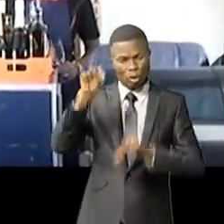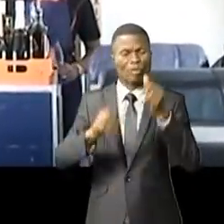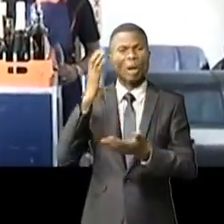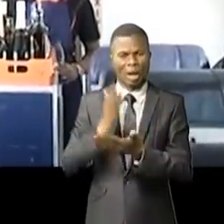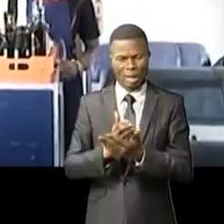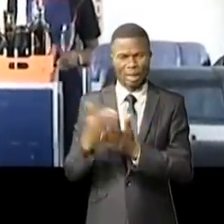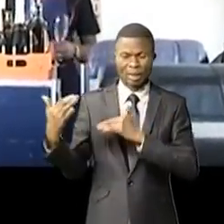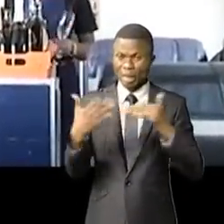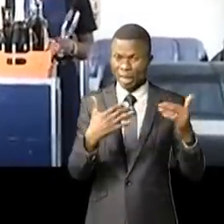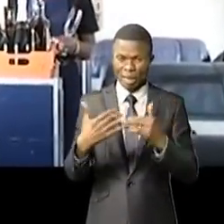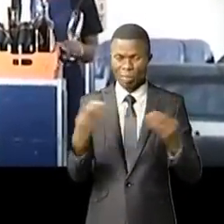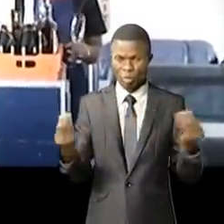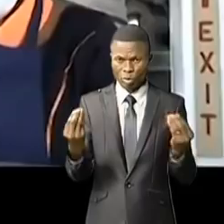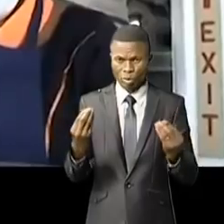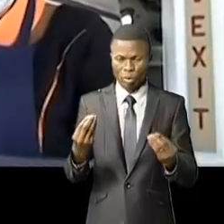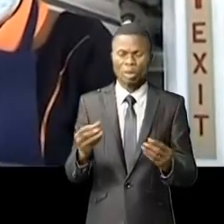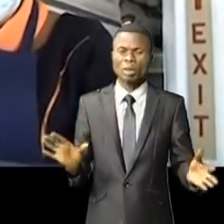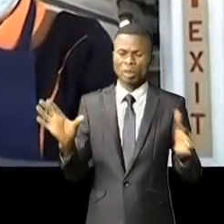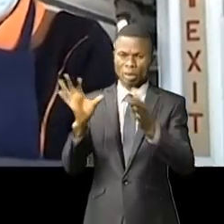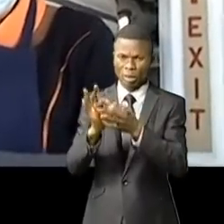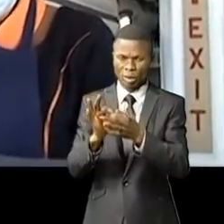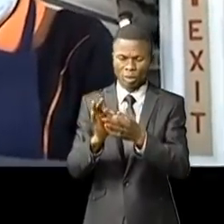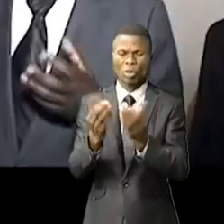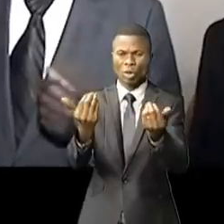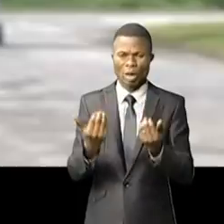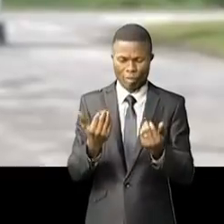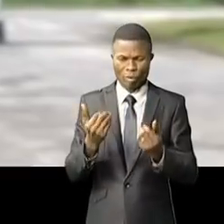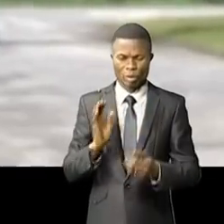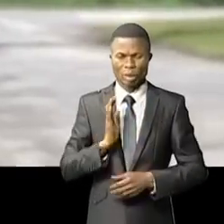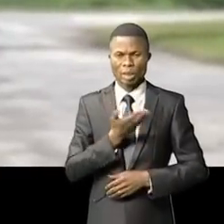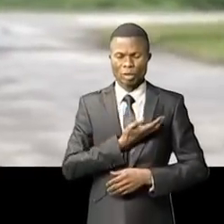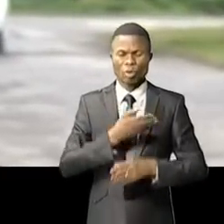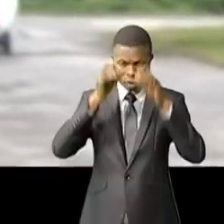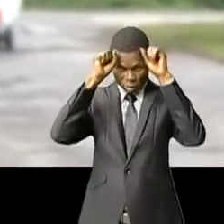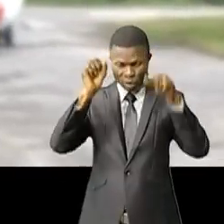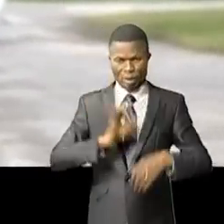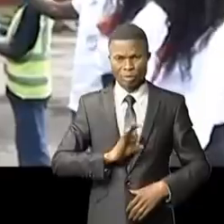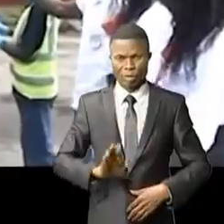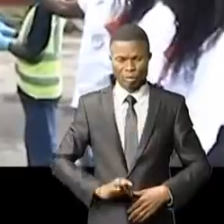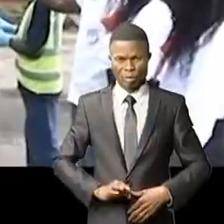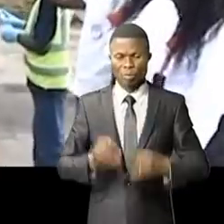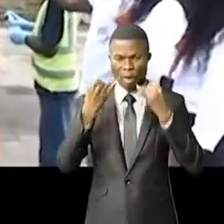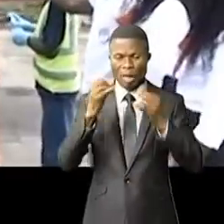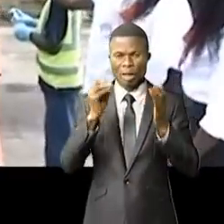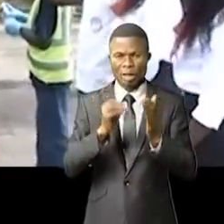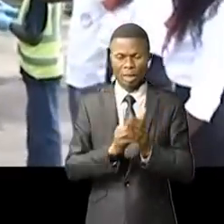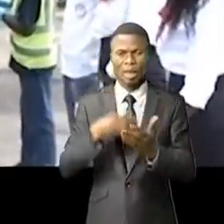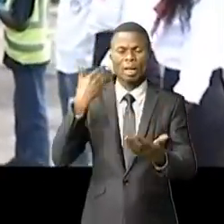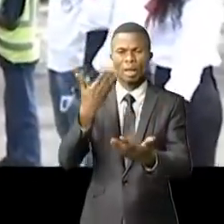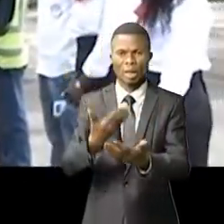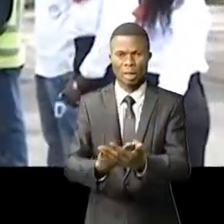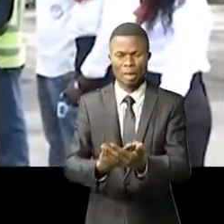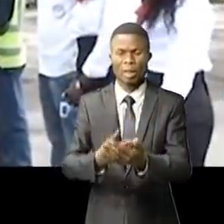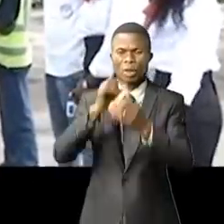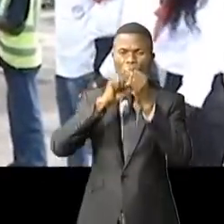pour que nous puissions rejoindre la volonté du chef de l'état. Une autre bonne nouvelle, c'est l'annonce de l'arrivée d'une